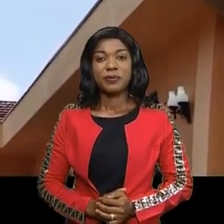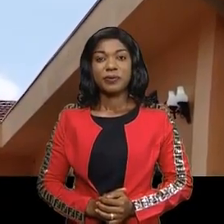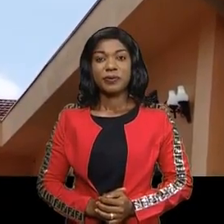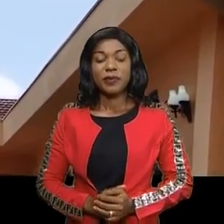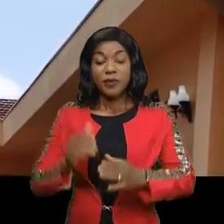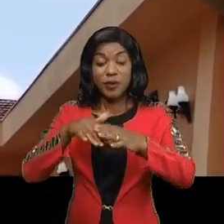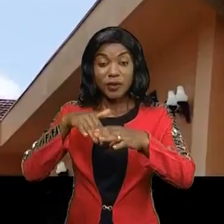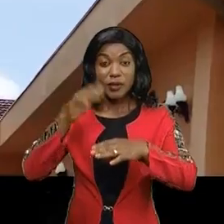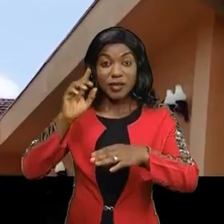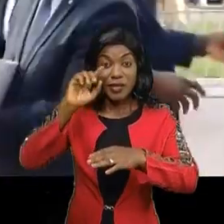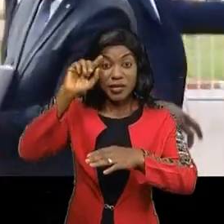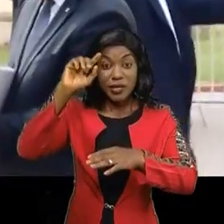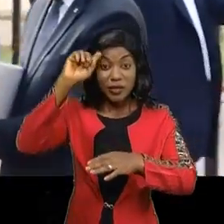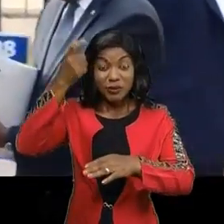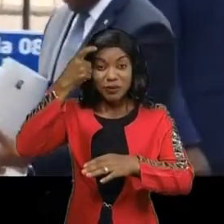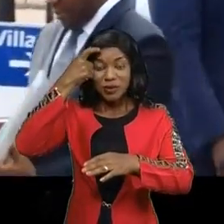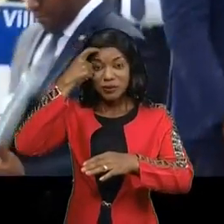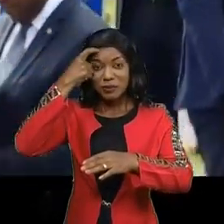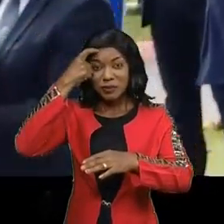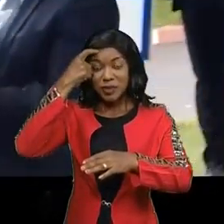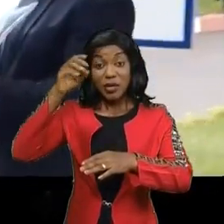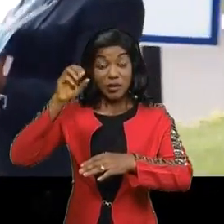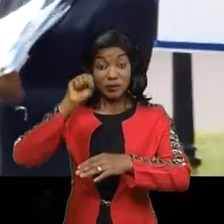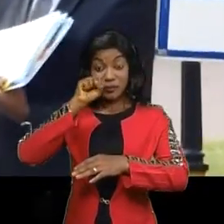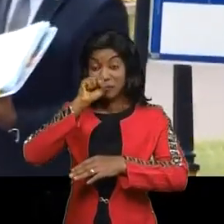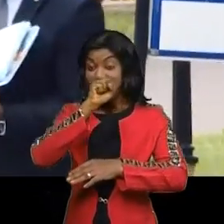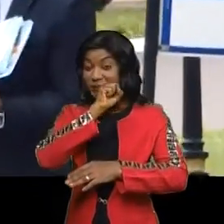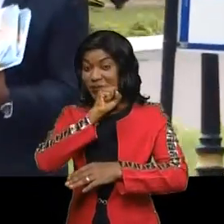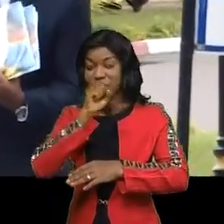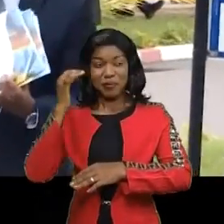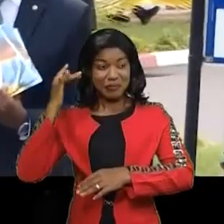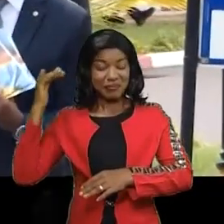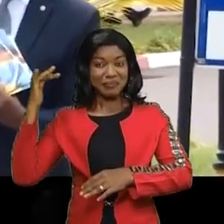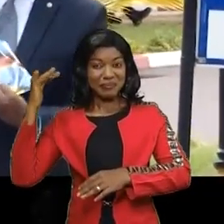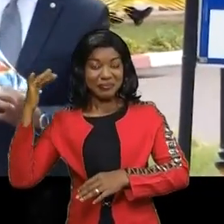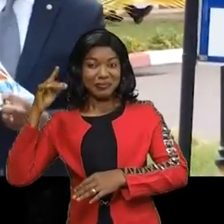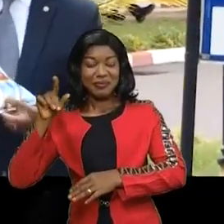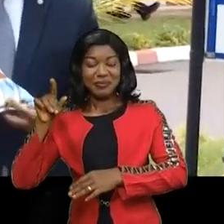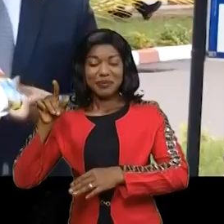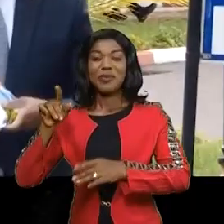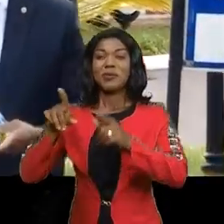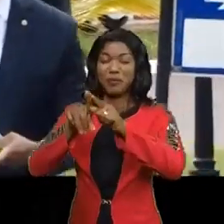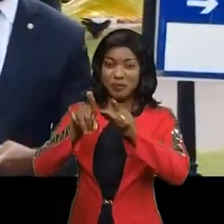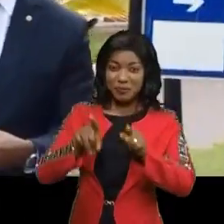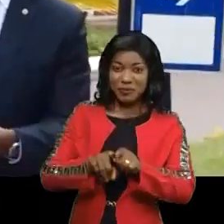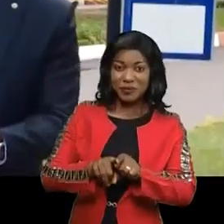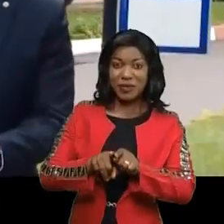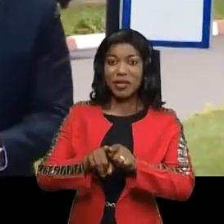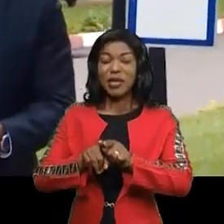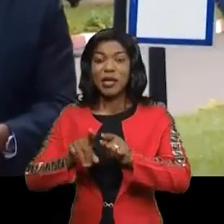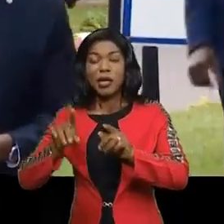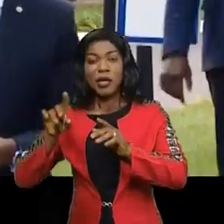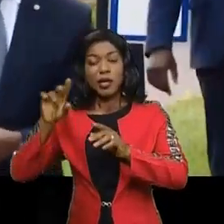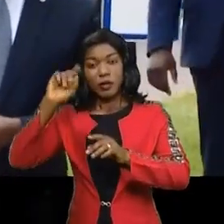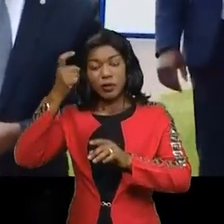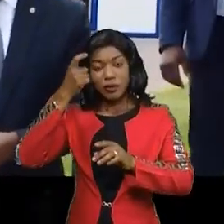Sortie du gouvernement Jean-Michel Samaloukonde, les rumeurs enflent, elles vont dans tous les sens. Le Premier ministre du gouvernement de l